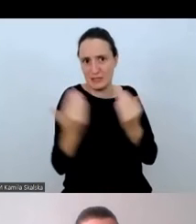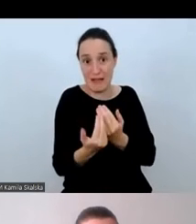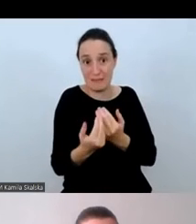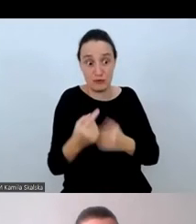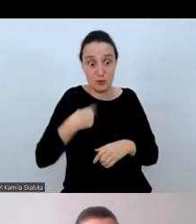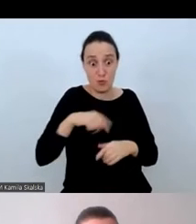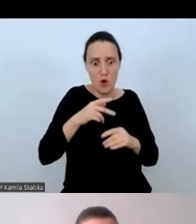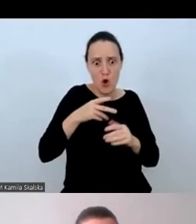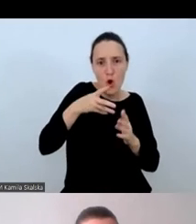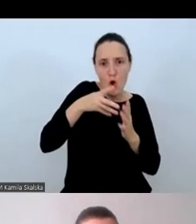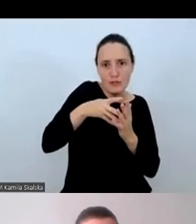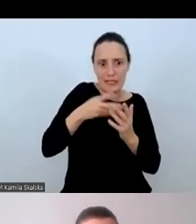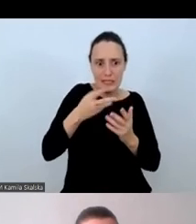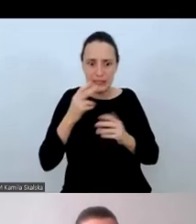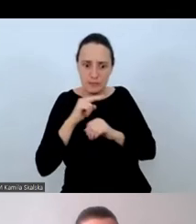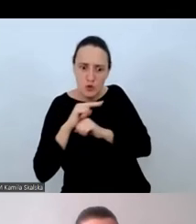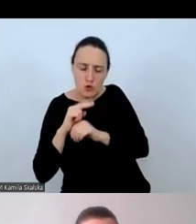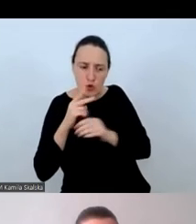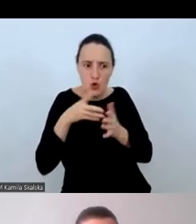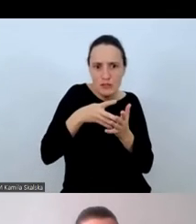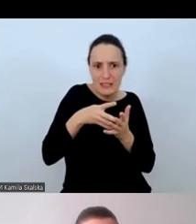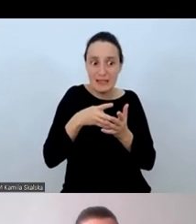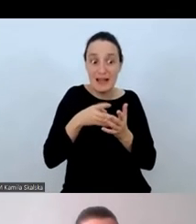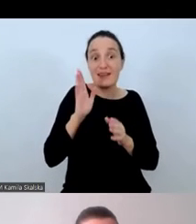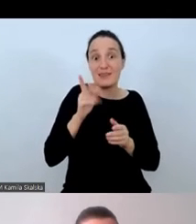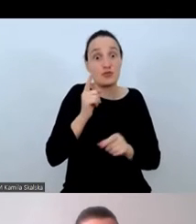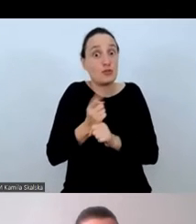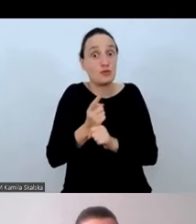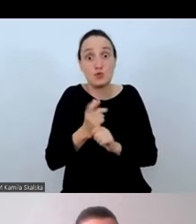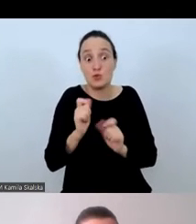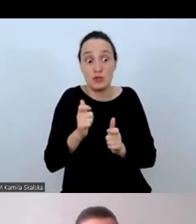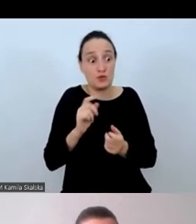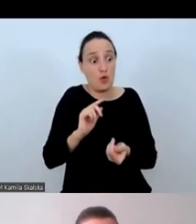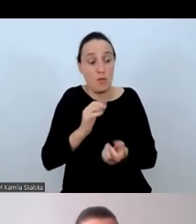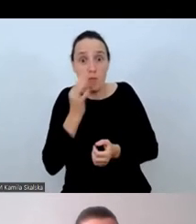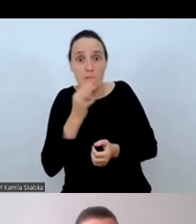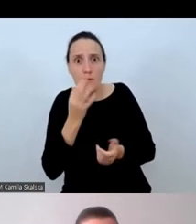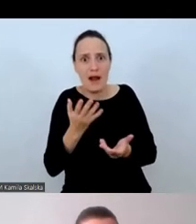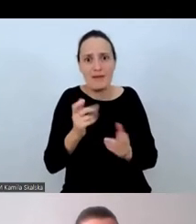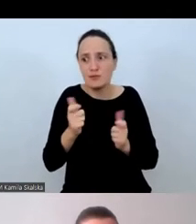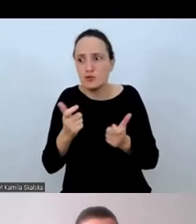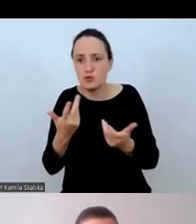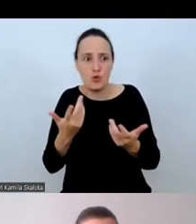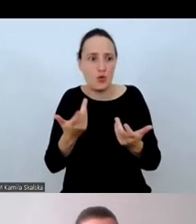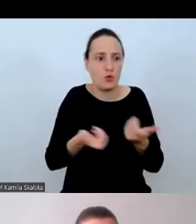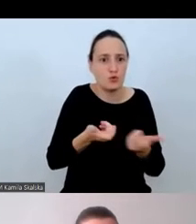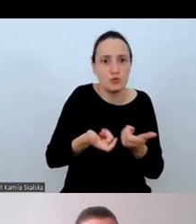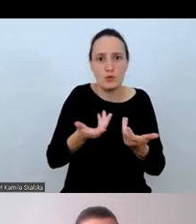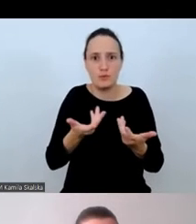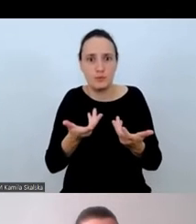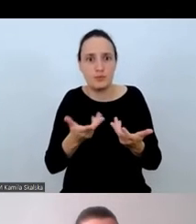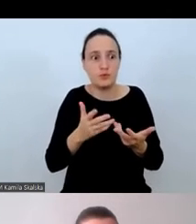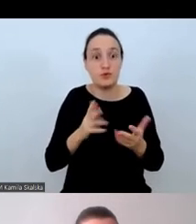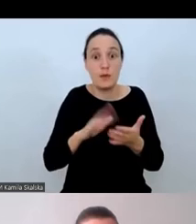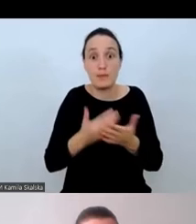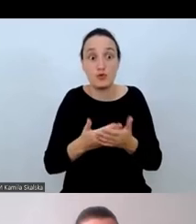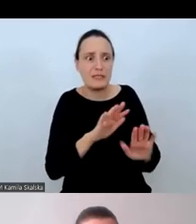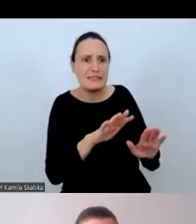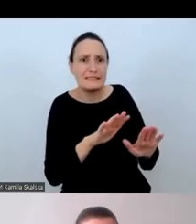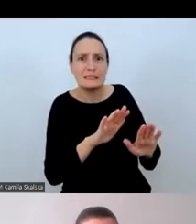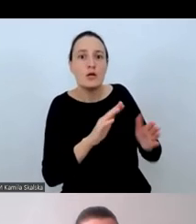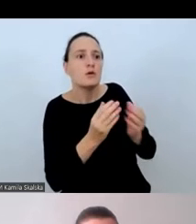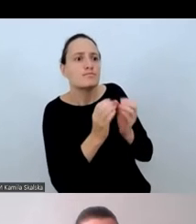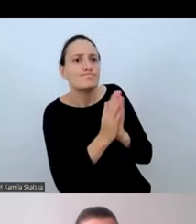i ewentualnie podejmują działania naprawcze lub inne, jak na przykład prośba o wyjaśnienie,